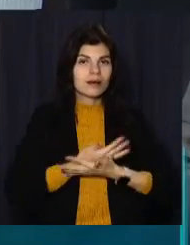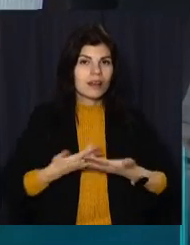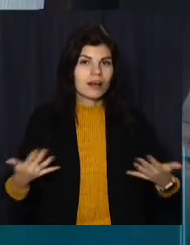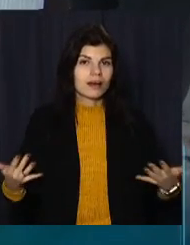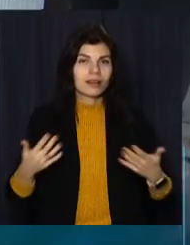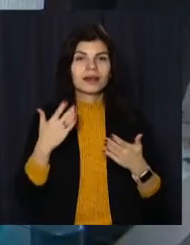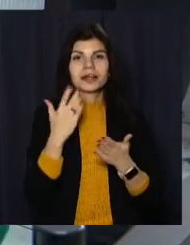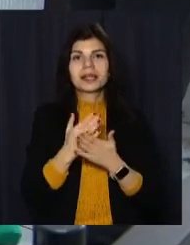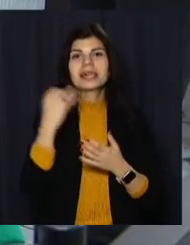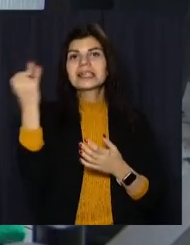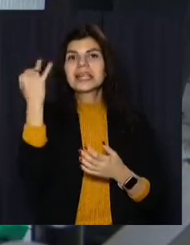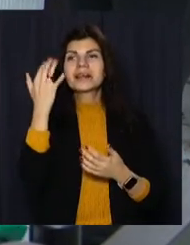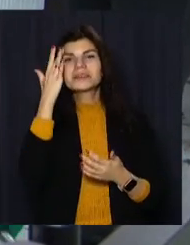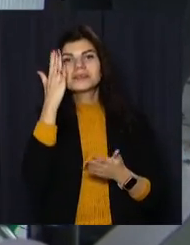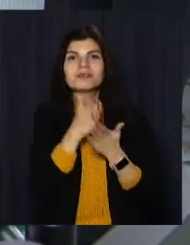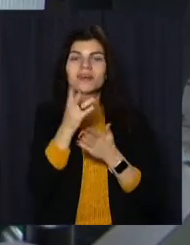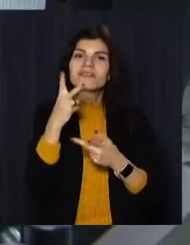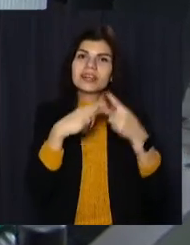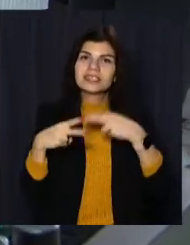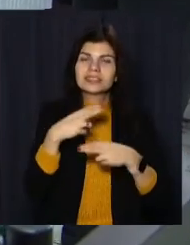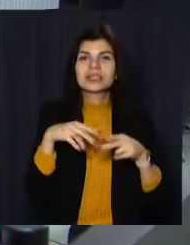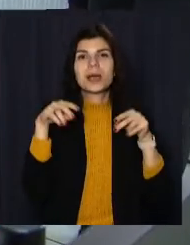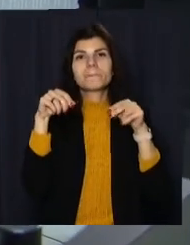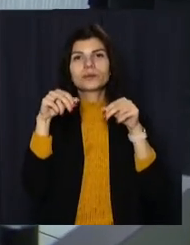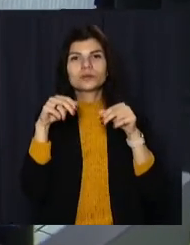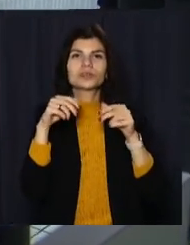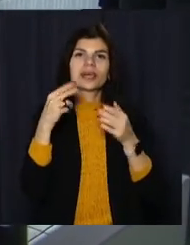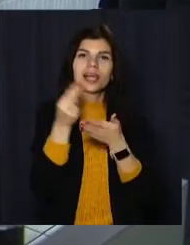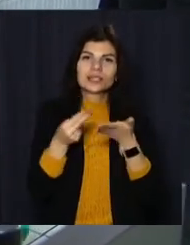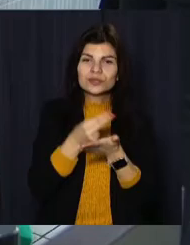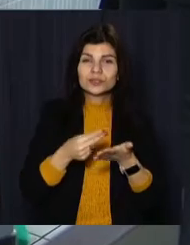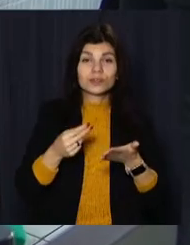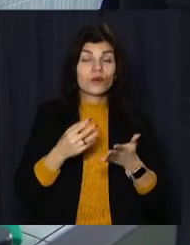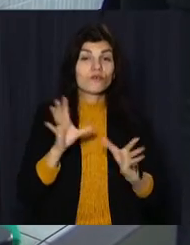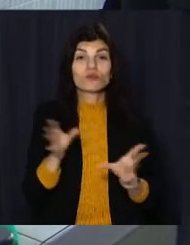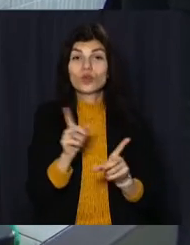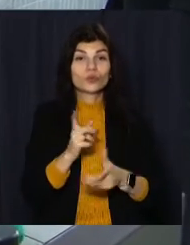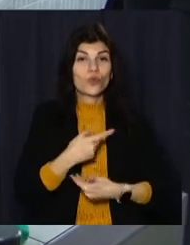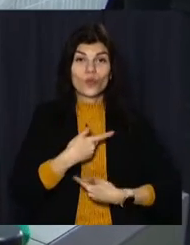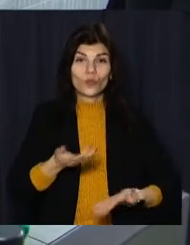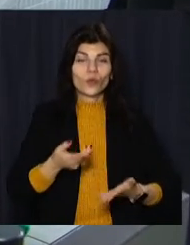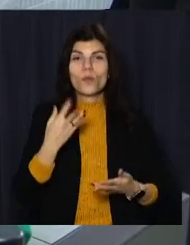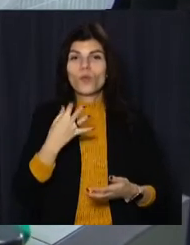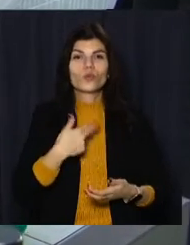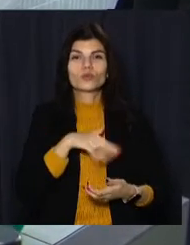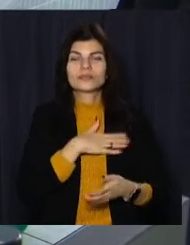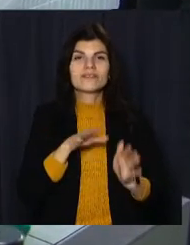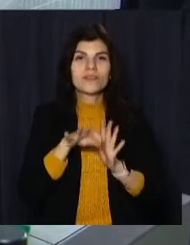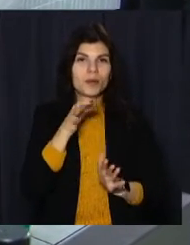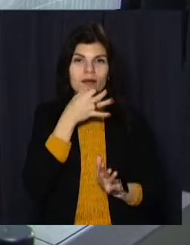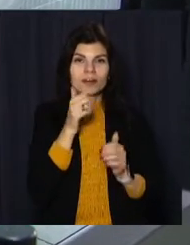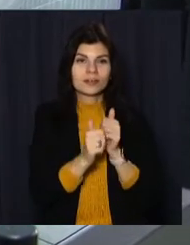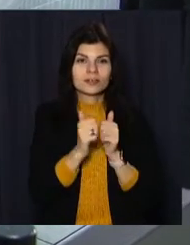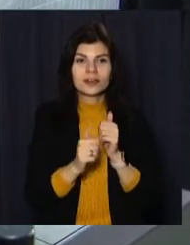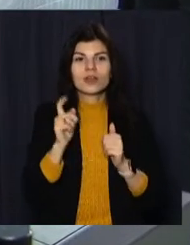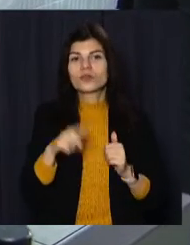по інтересам, там вирізання, пісочок, рисуночок, все, що угодно. В общем, по душе може вибрати кожен, навіть не хоче